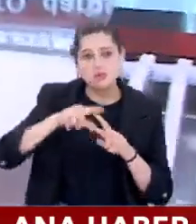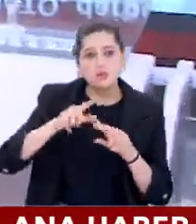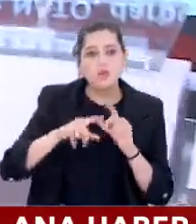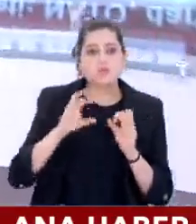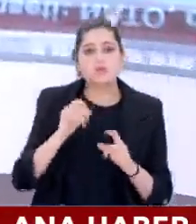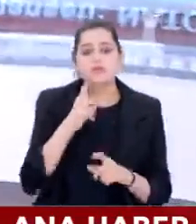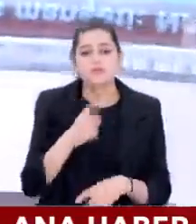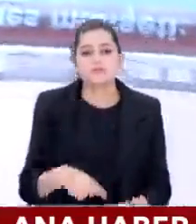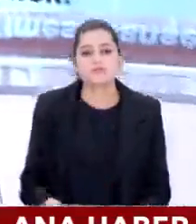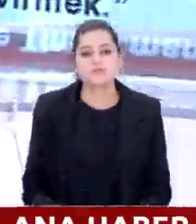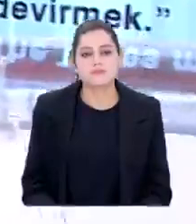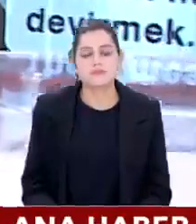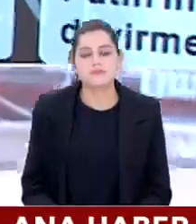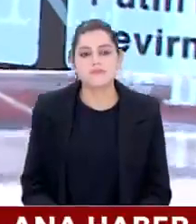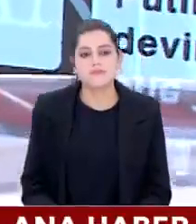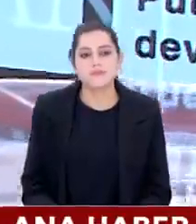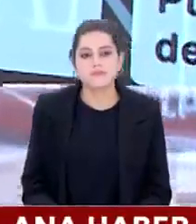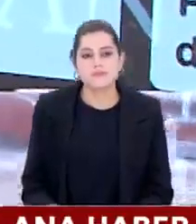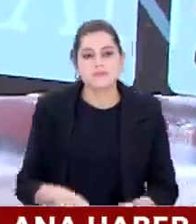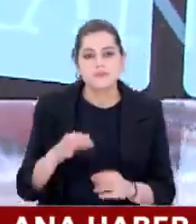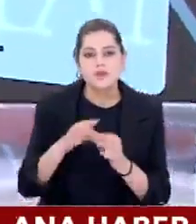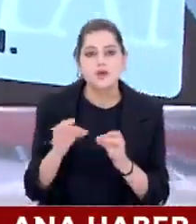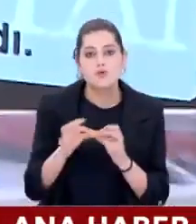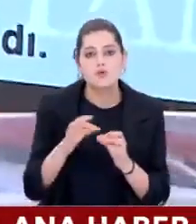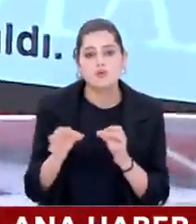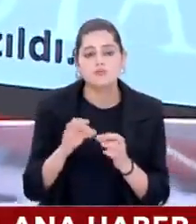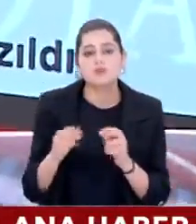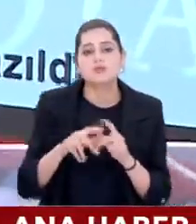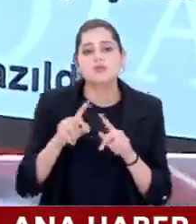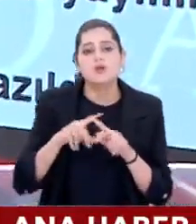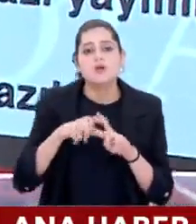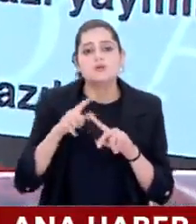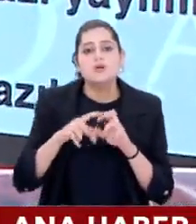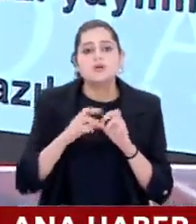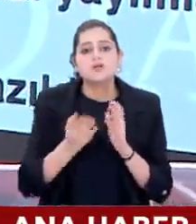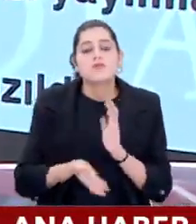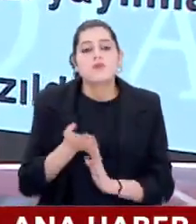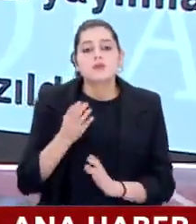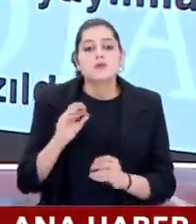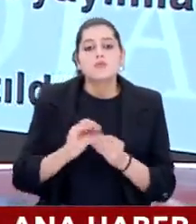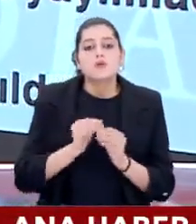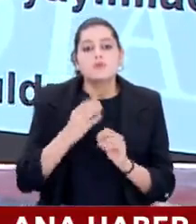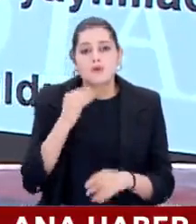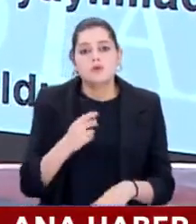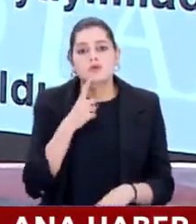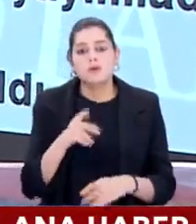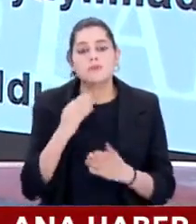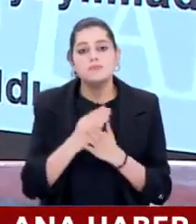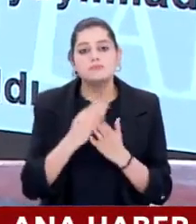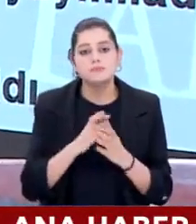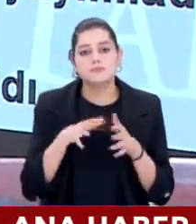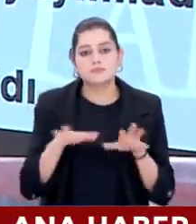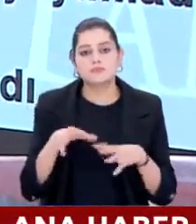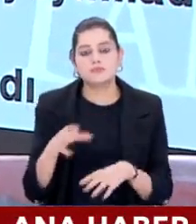serseri mayın. The Economist dergisi Türkiye NATO için değerinden daha fazla sorun mu yaratıyor başlıklı yazı